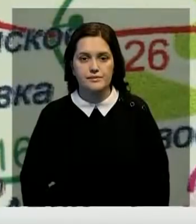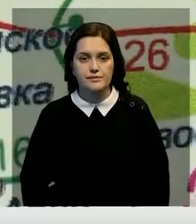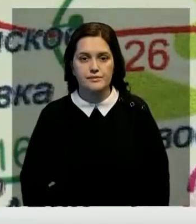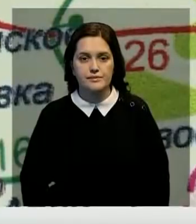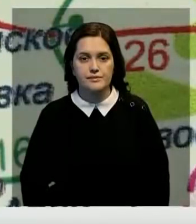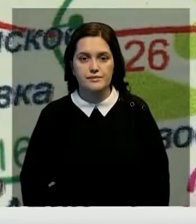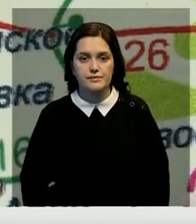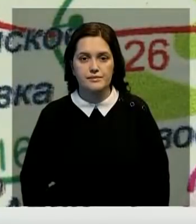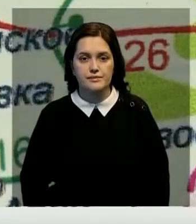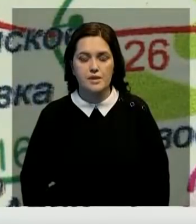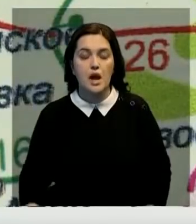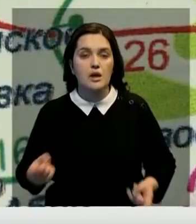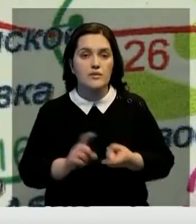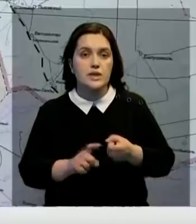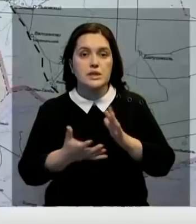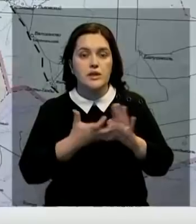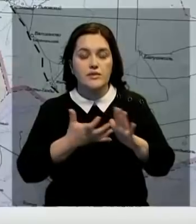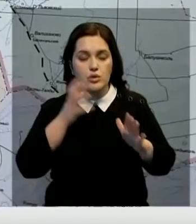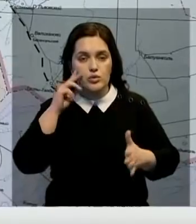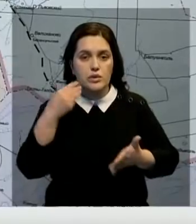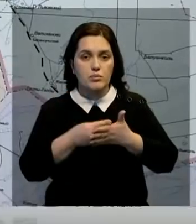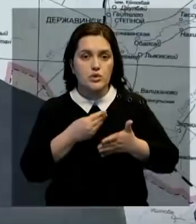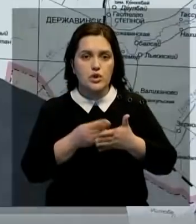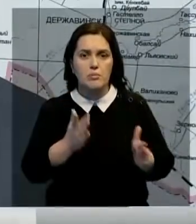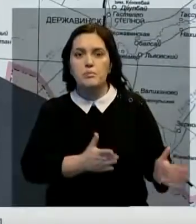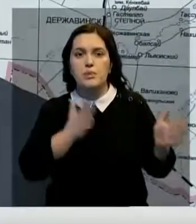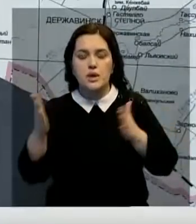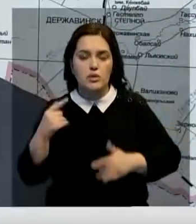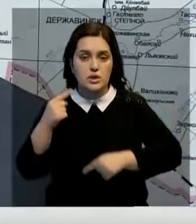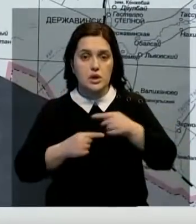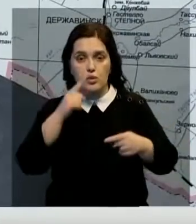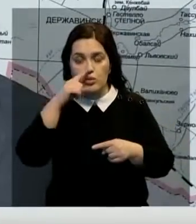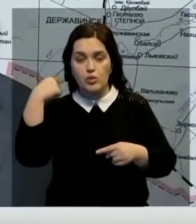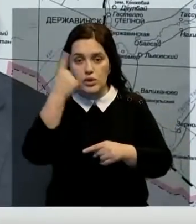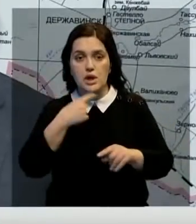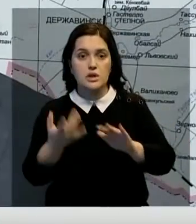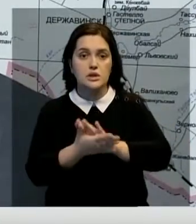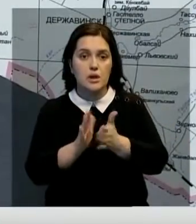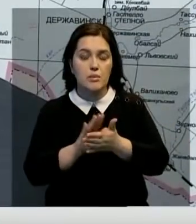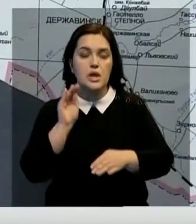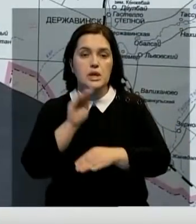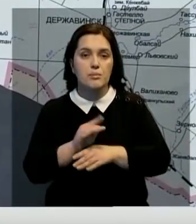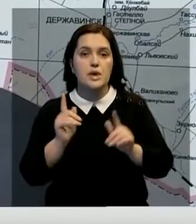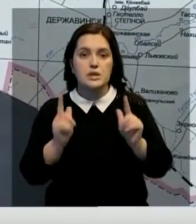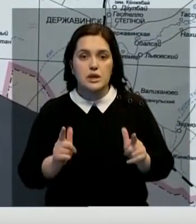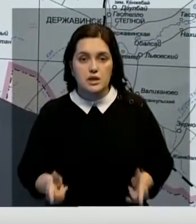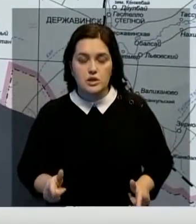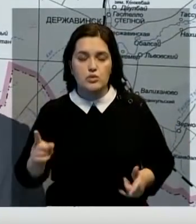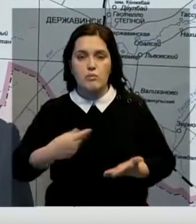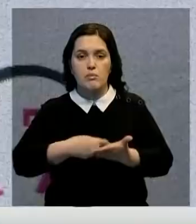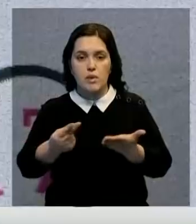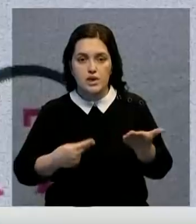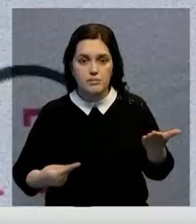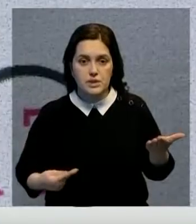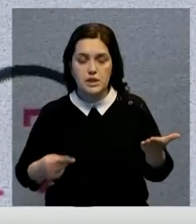В связи с дефицитом бюджета мы переносим его на следующий год. Заключаем, направляем дополнительные соглашения подрядчику, что подписываем